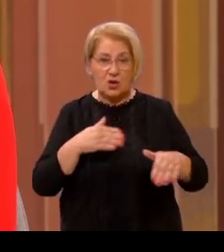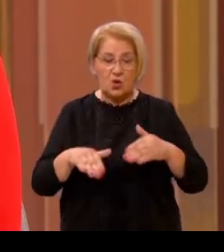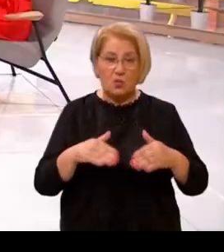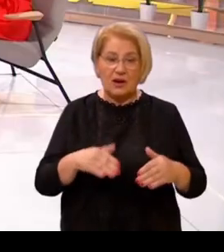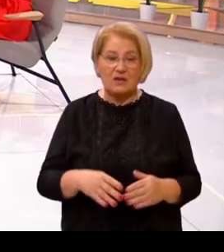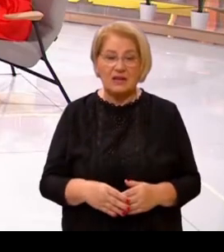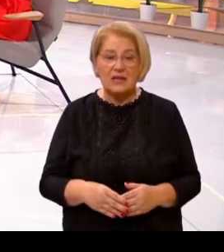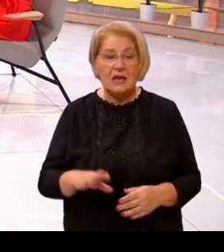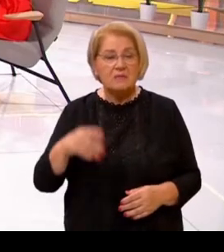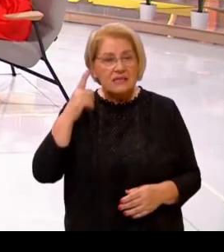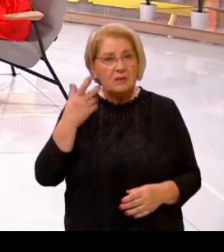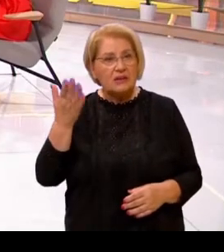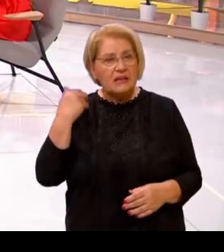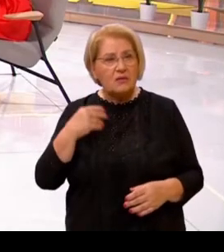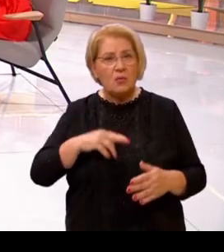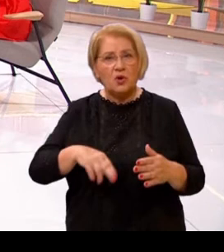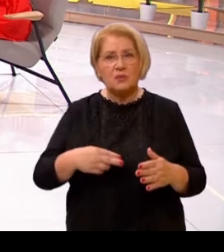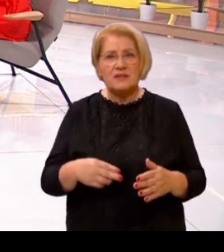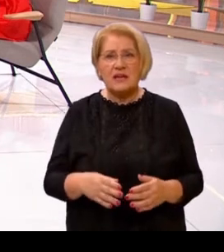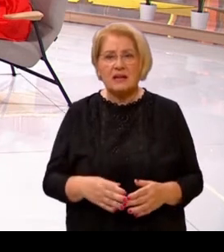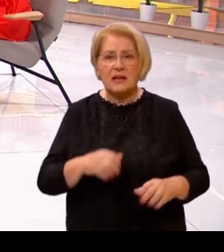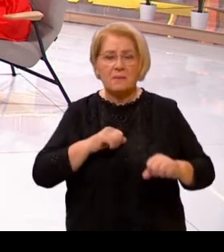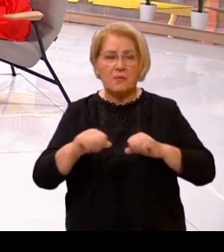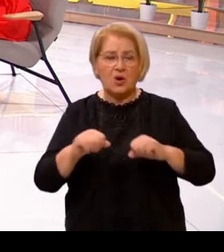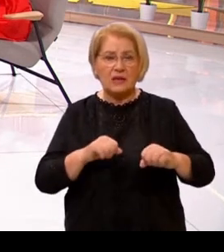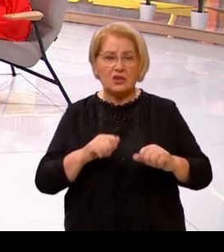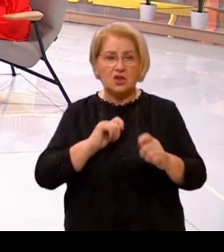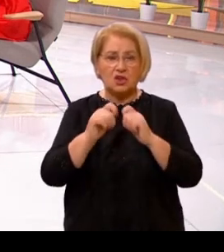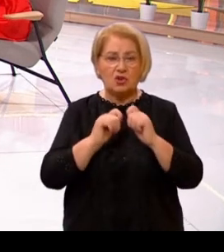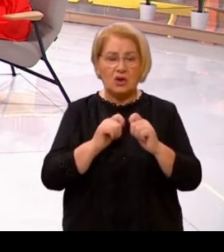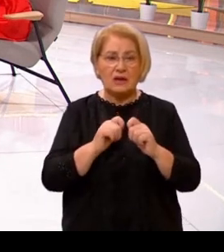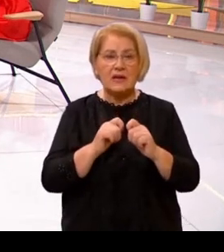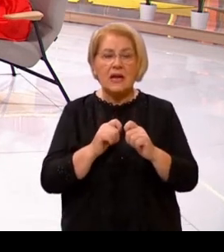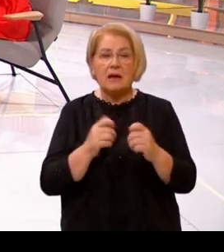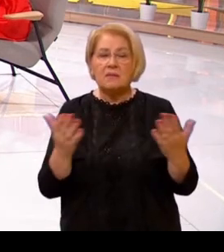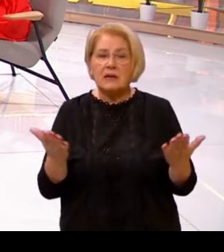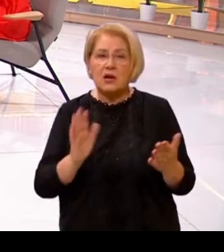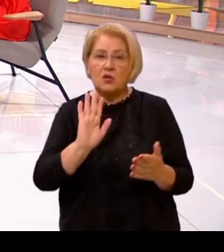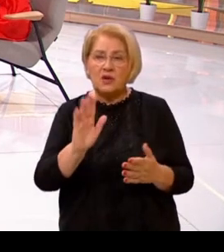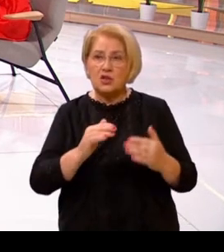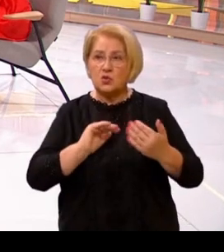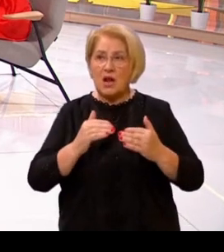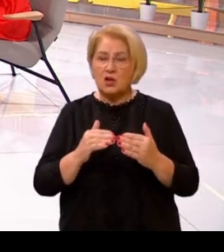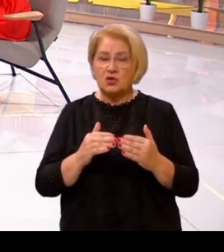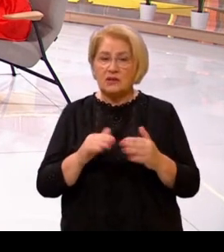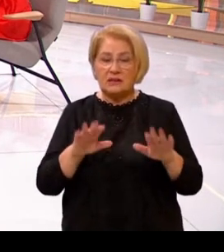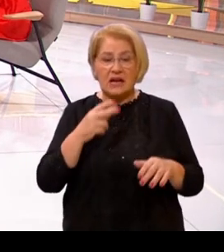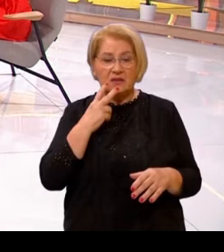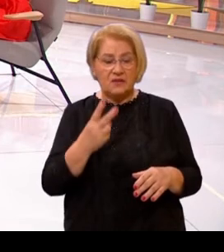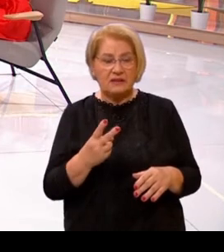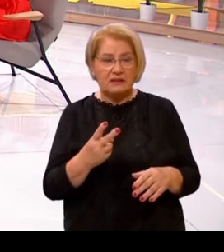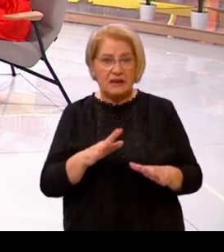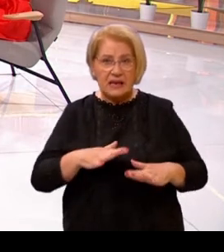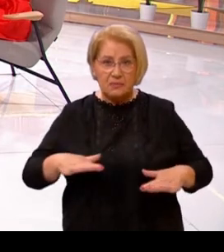predznak. Evo, znamo da je nedavno potpisan jedan politički sporazum i programski. Na koji način vi surađujete i vidite li vi tu neki